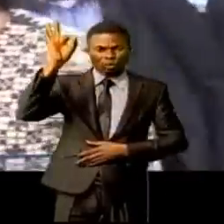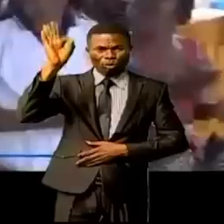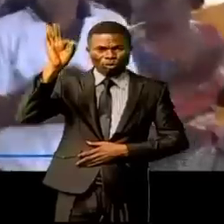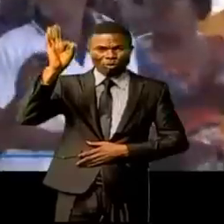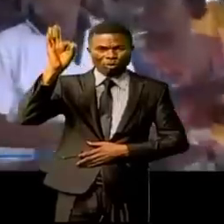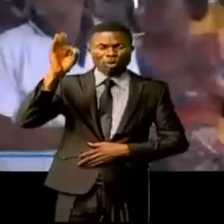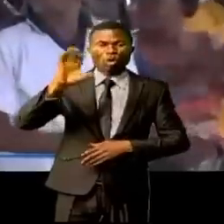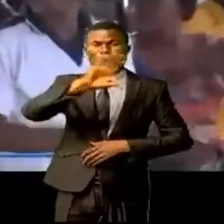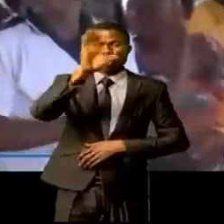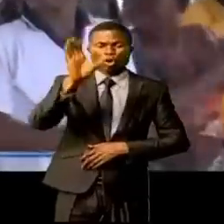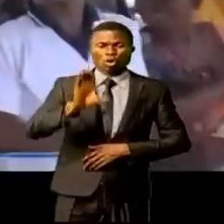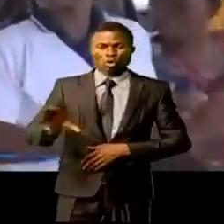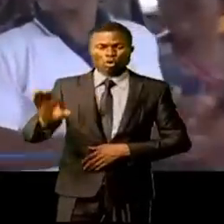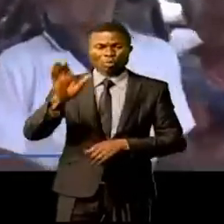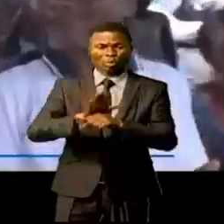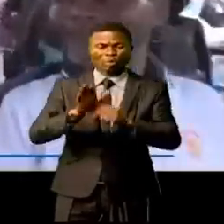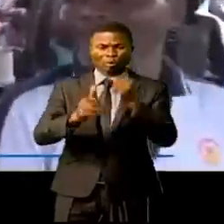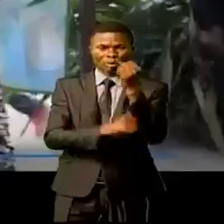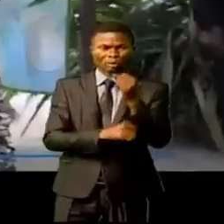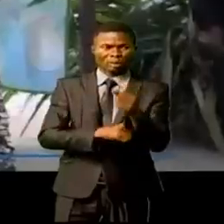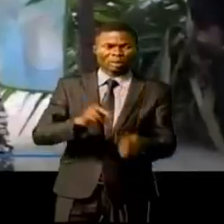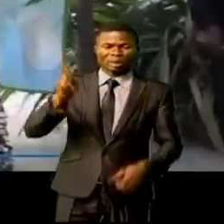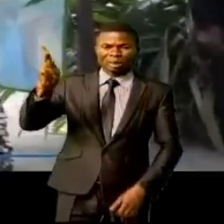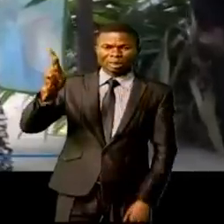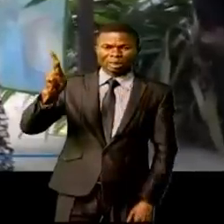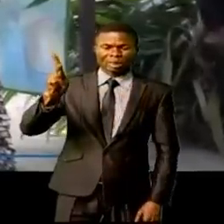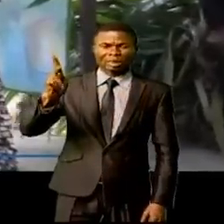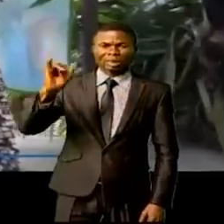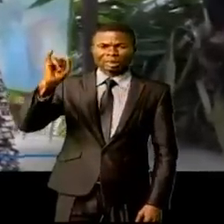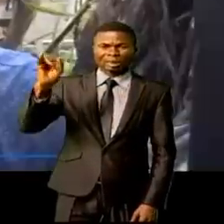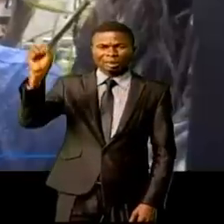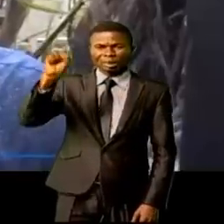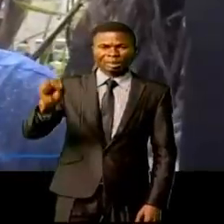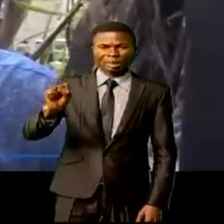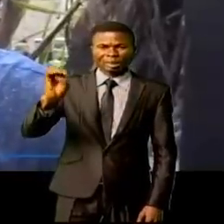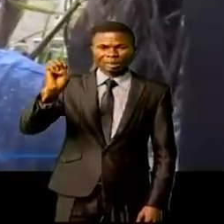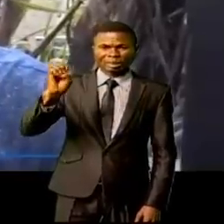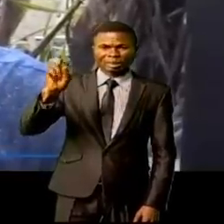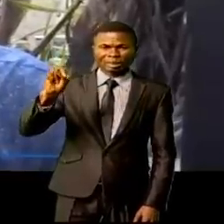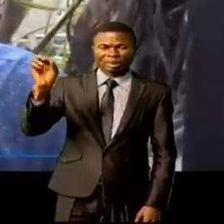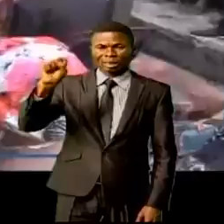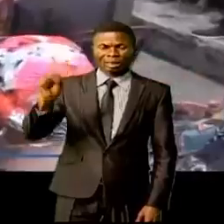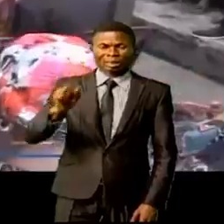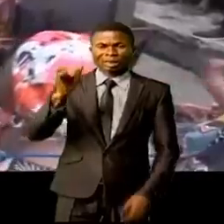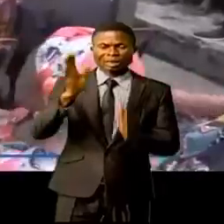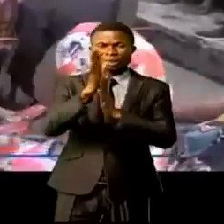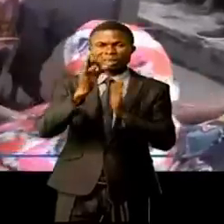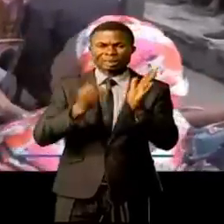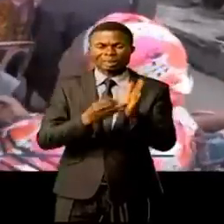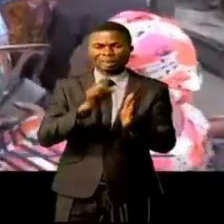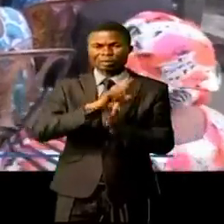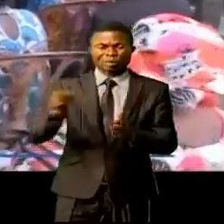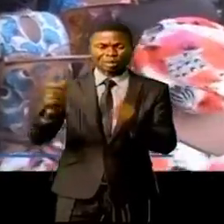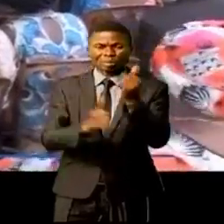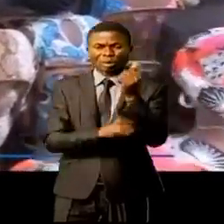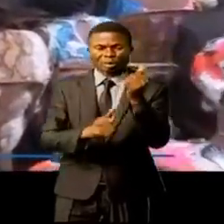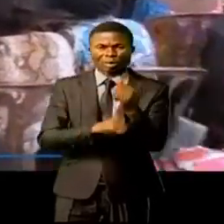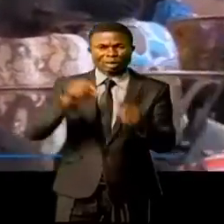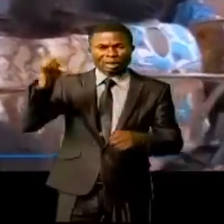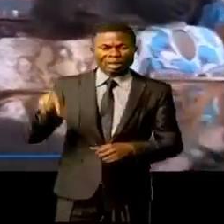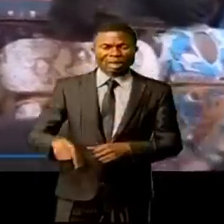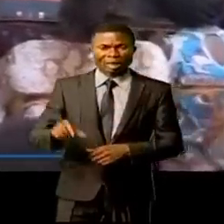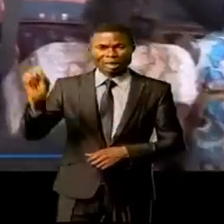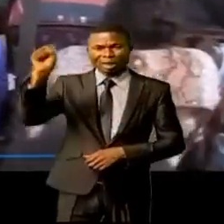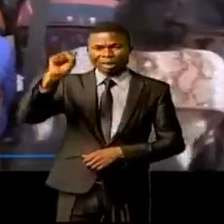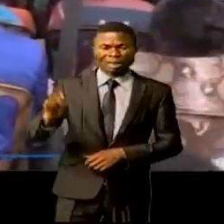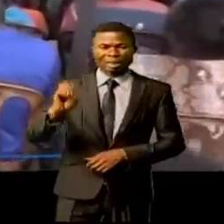une commune populaire des Kinshasa pour plus de proximité. 17 850 administrés, les quartiers Sola qui